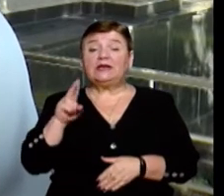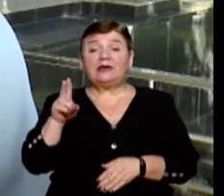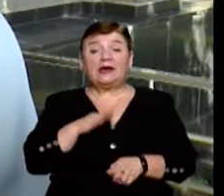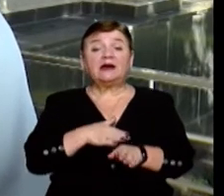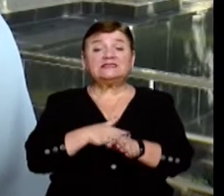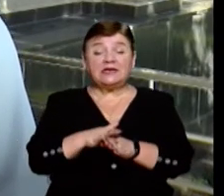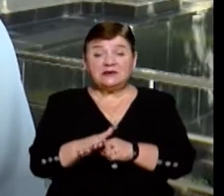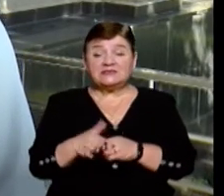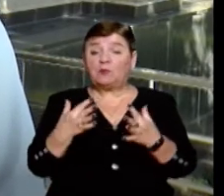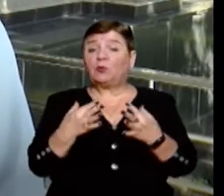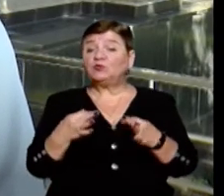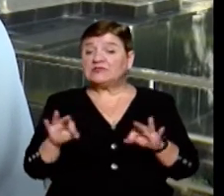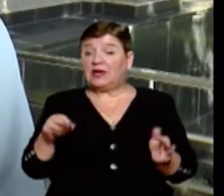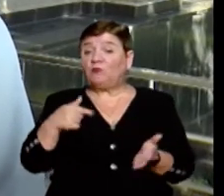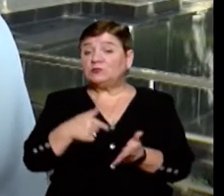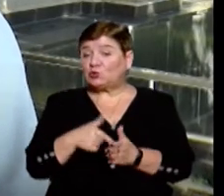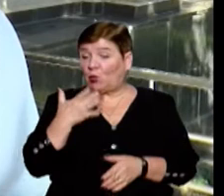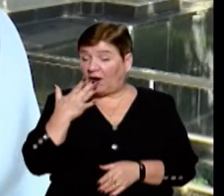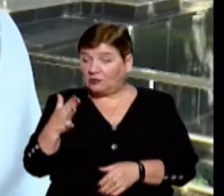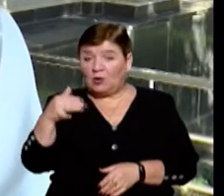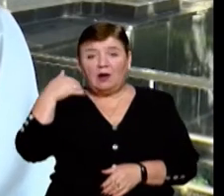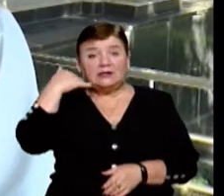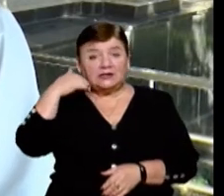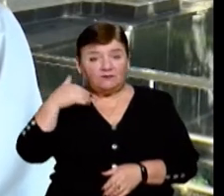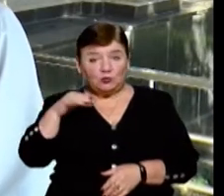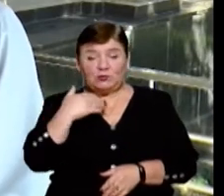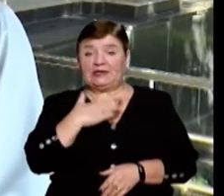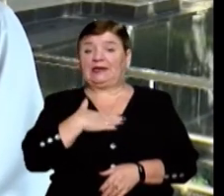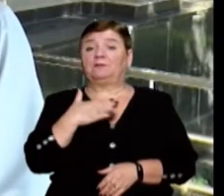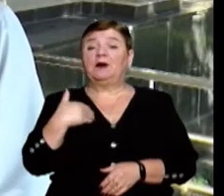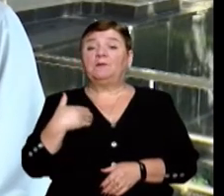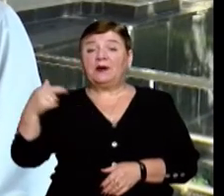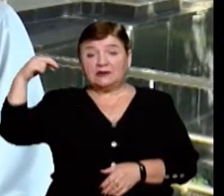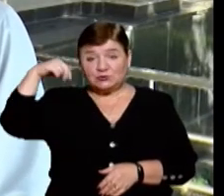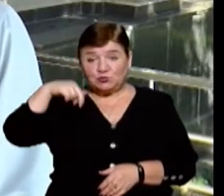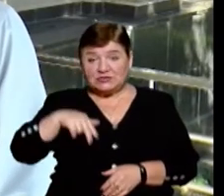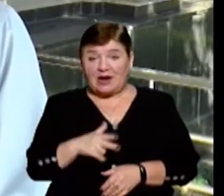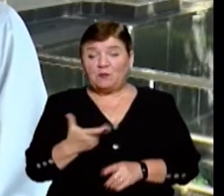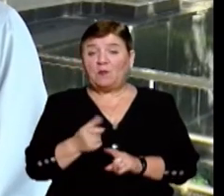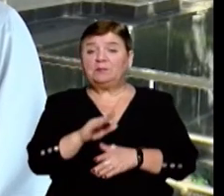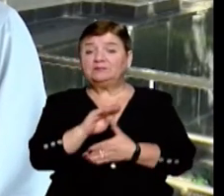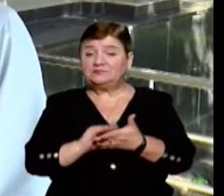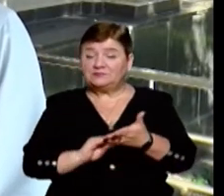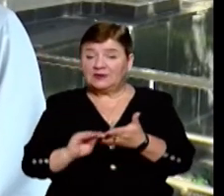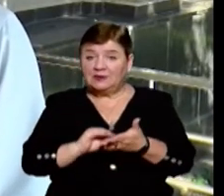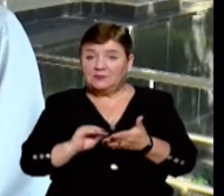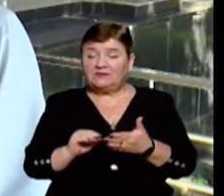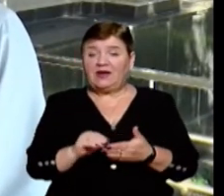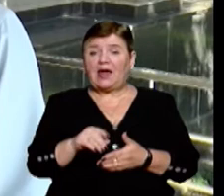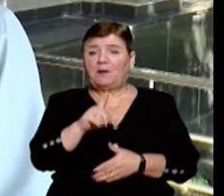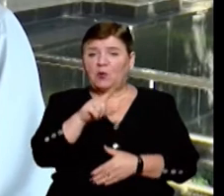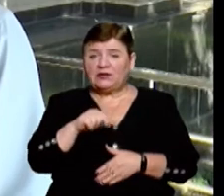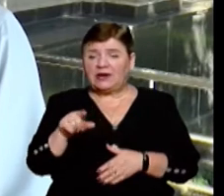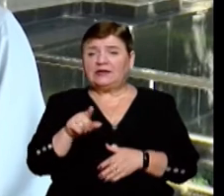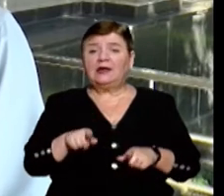здійснює пропускний режим в міську раду, телефонує нам, ми одразу спускаємось, пише заяву, ми перевіряємо його дані,